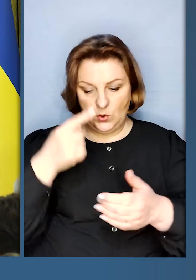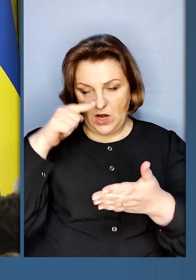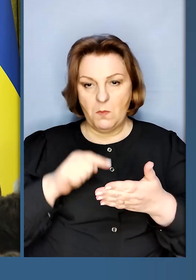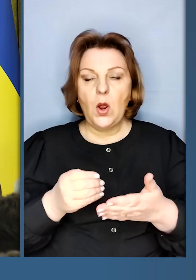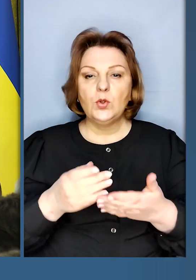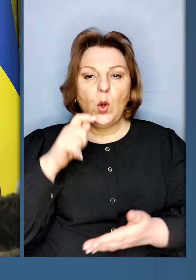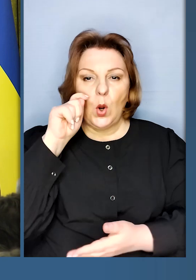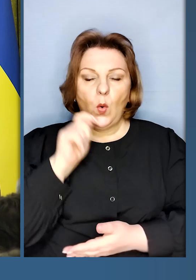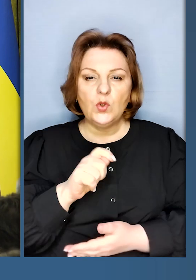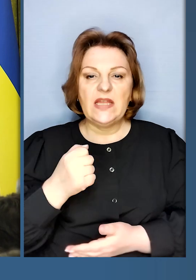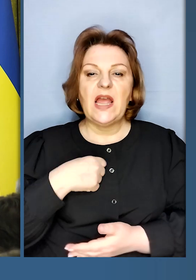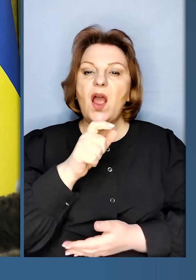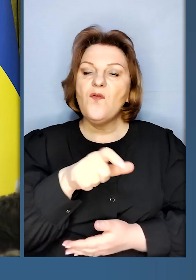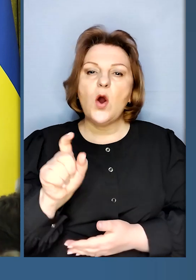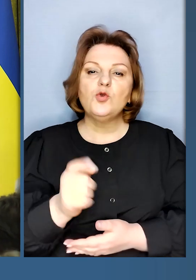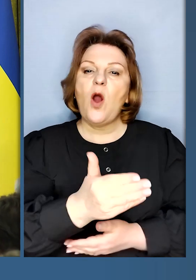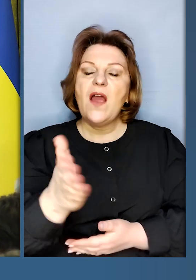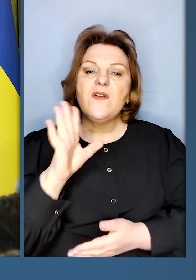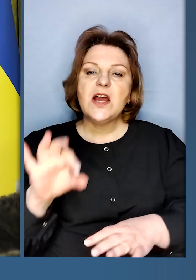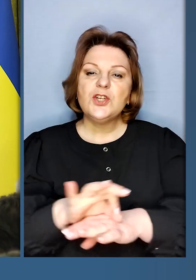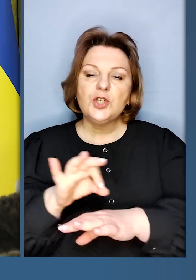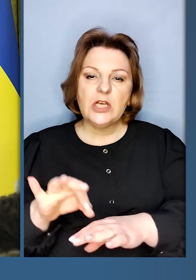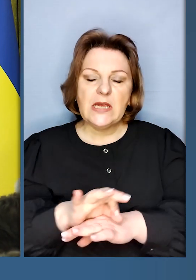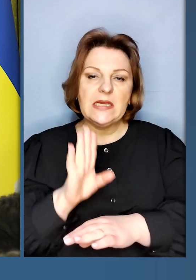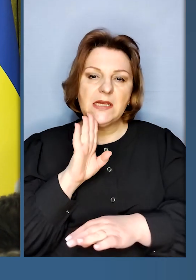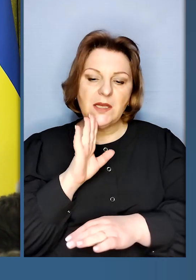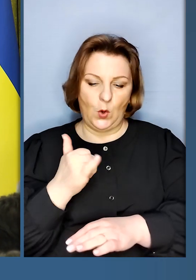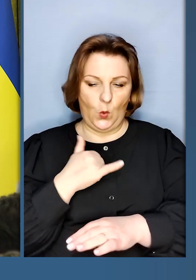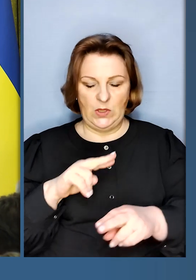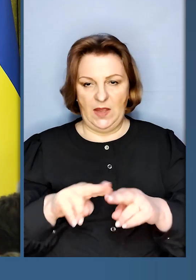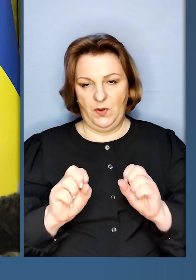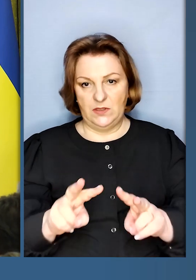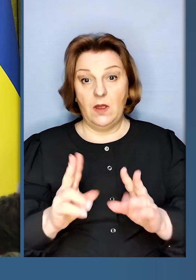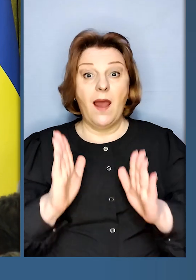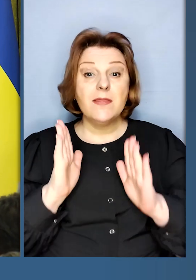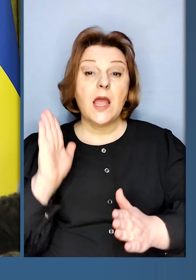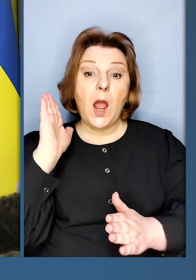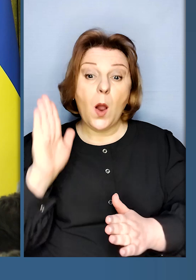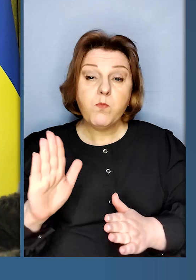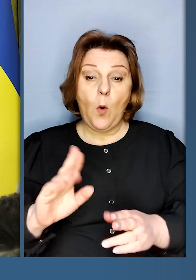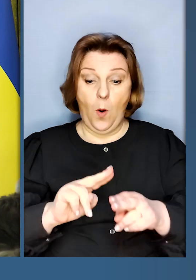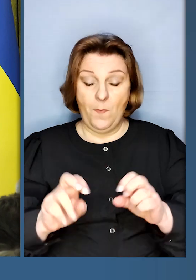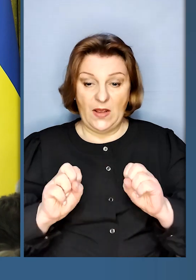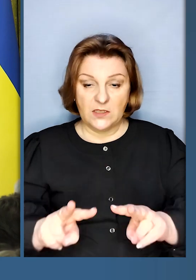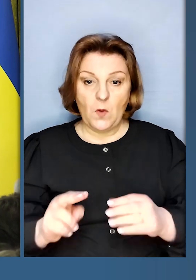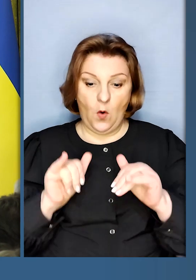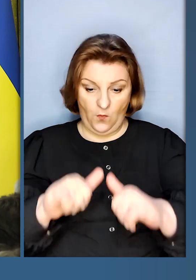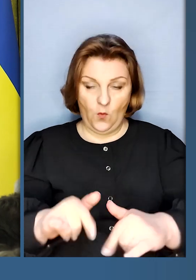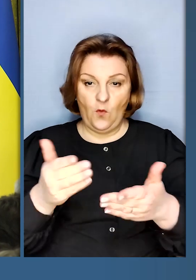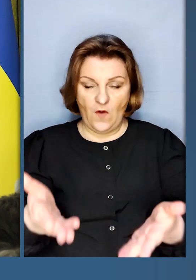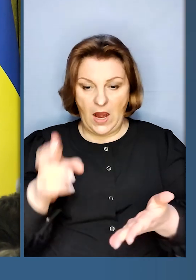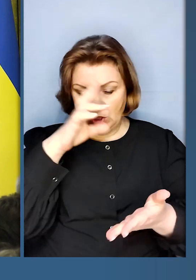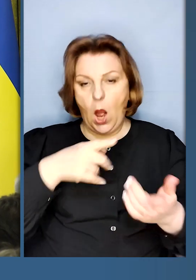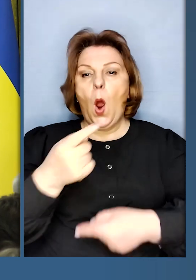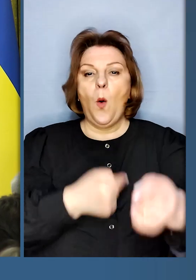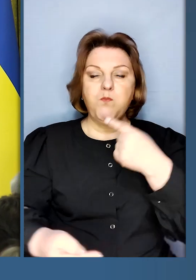запевнити, дорогі українські воїни, що ваші жінки у нас безпечні. Як тільки буде безпека в вашій країні, вони